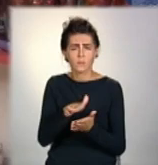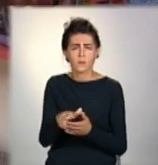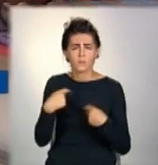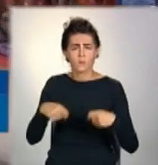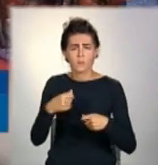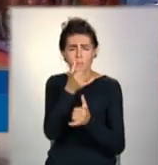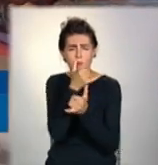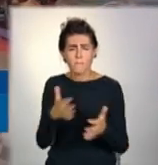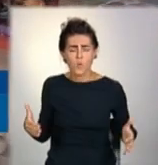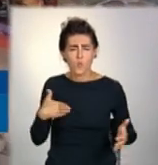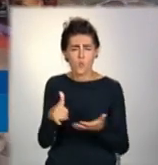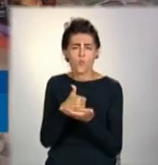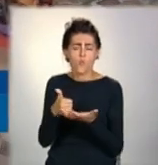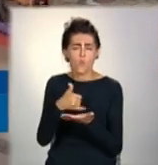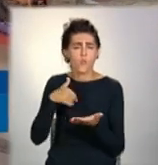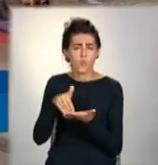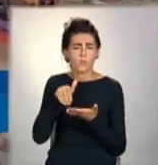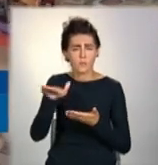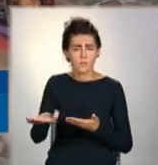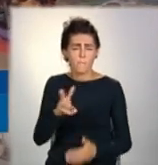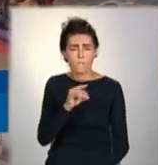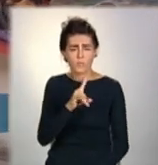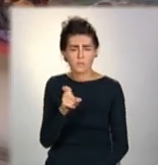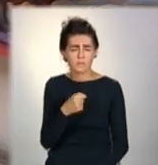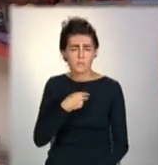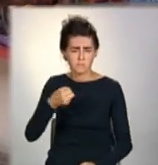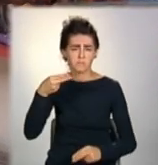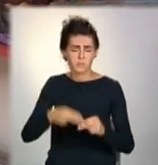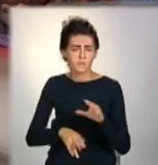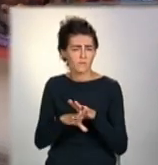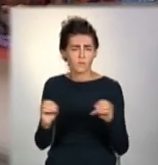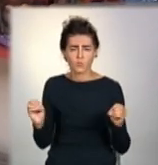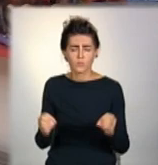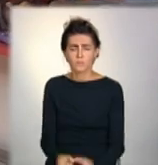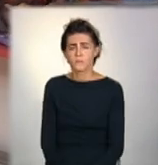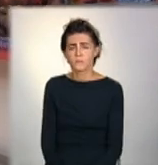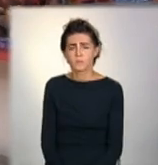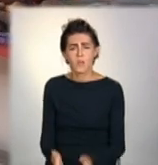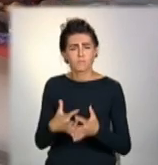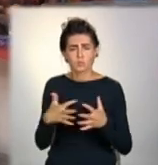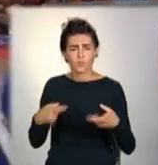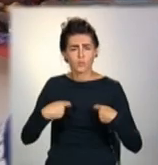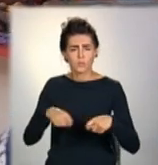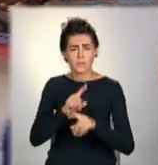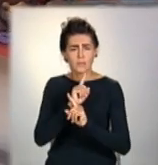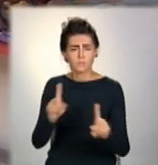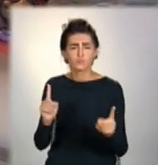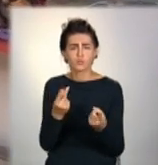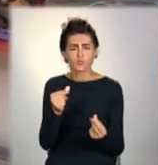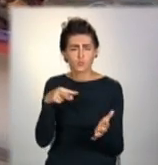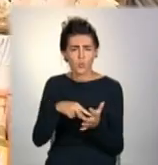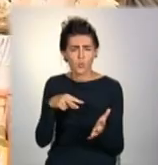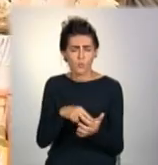не торгую. Я від олії вже відказалася. А майонез, от, перекращаюся. Більше торгувати не буде. Це через ціни?